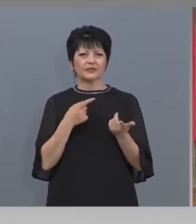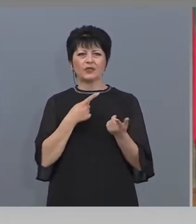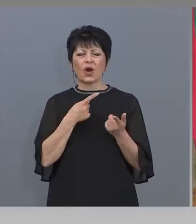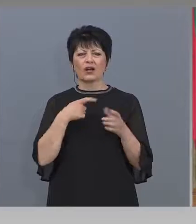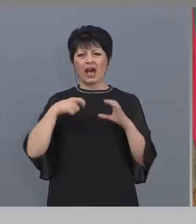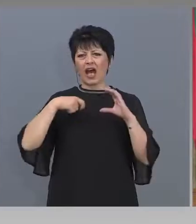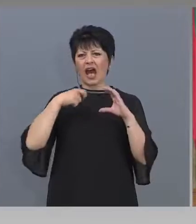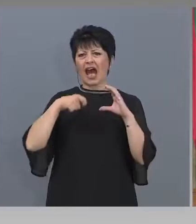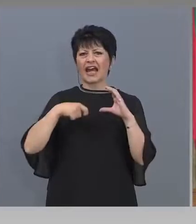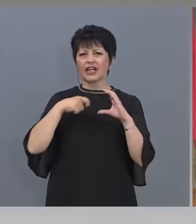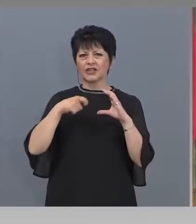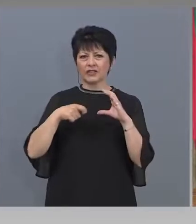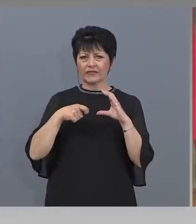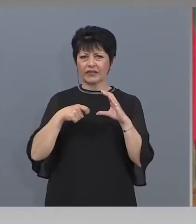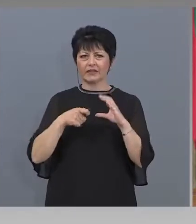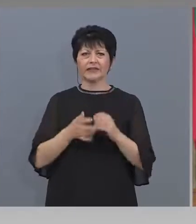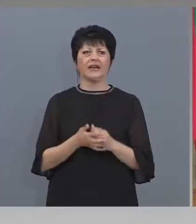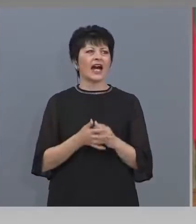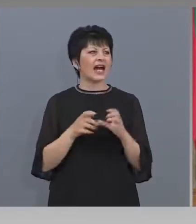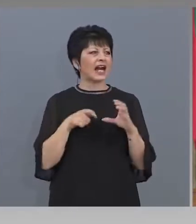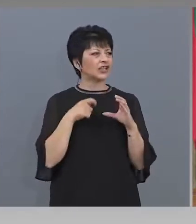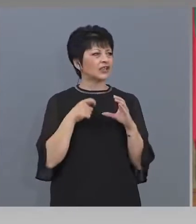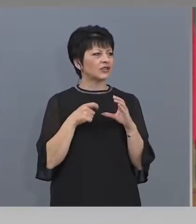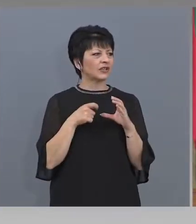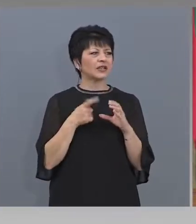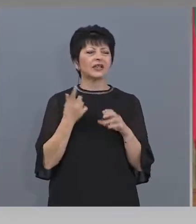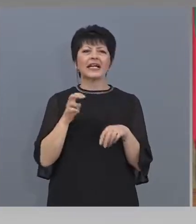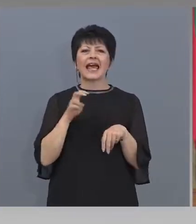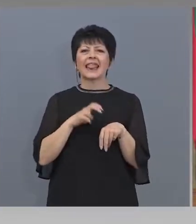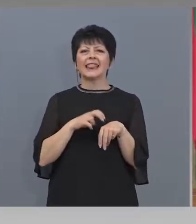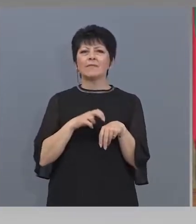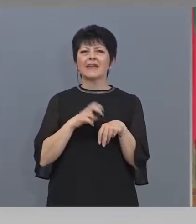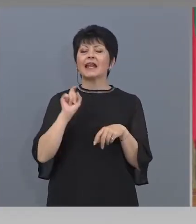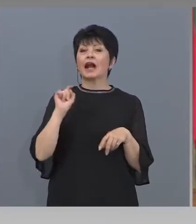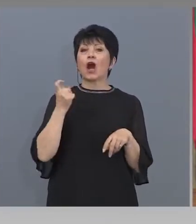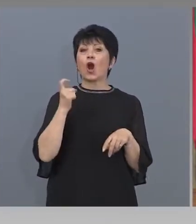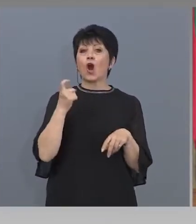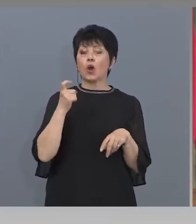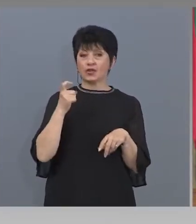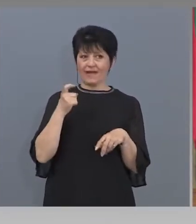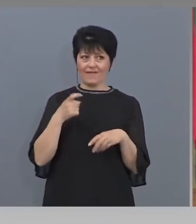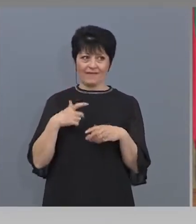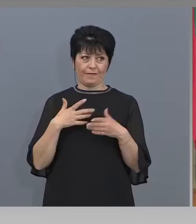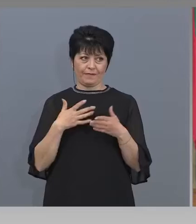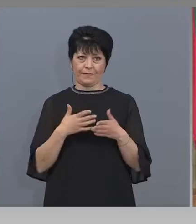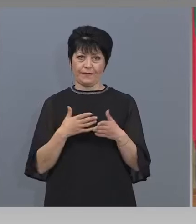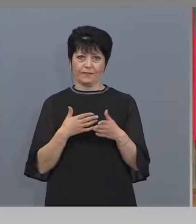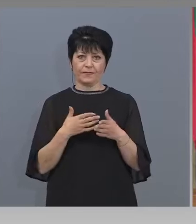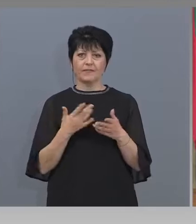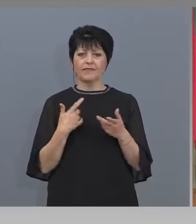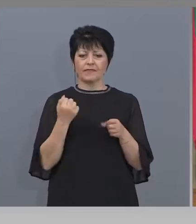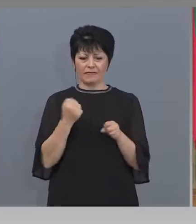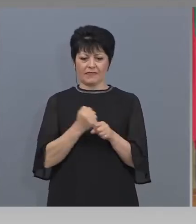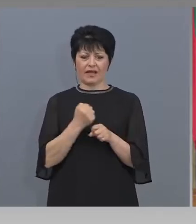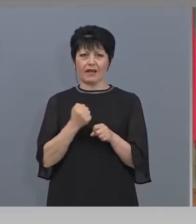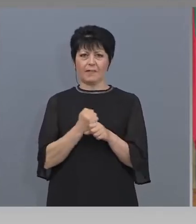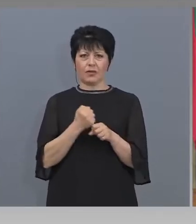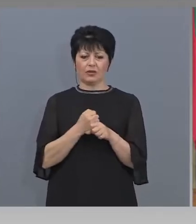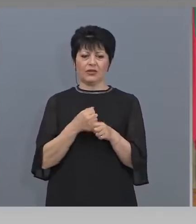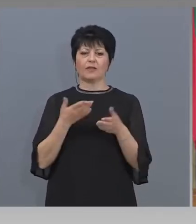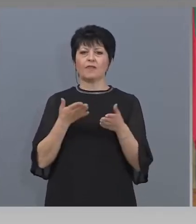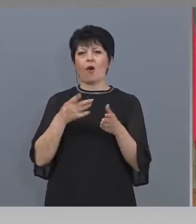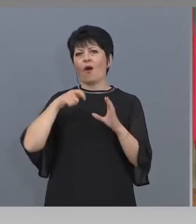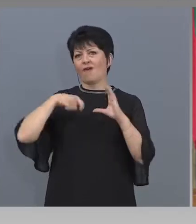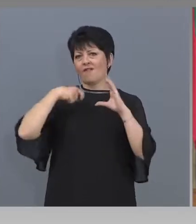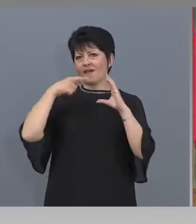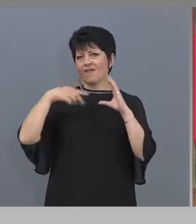името... Димитър Гочев, извиняйте. С Димитър Гочев всъщност работят по този филм.